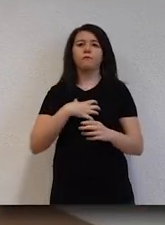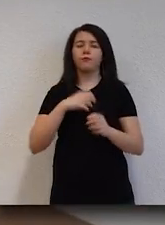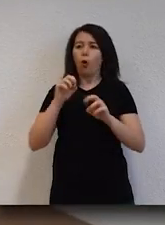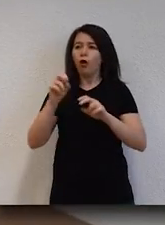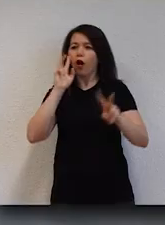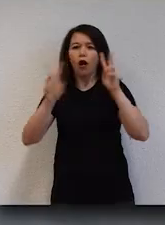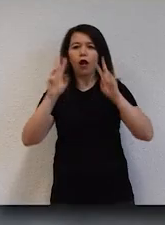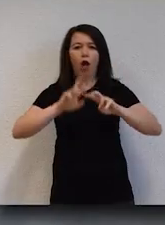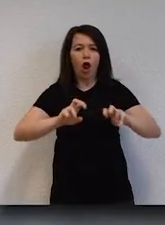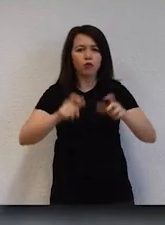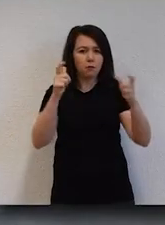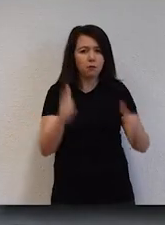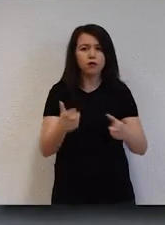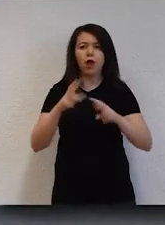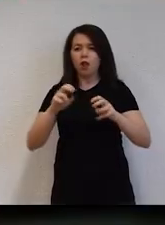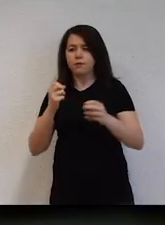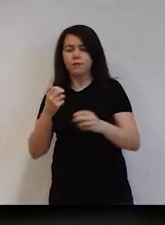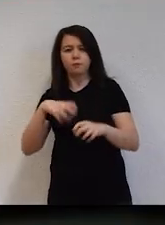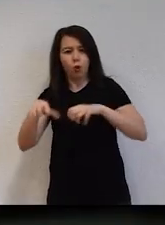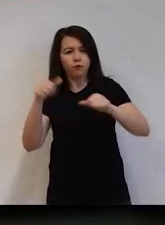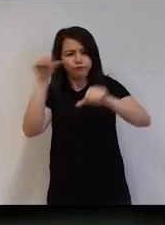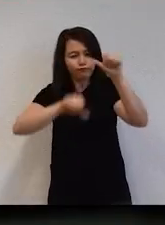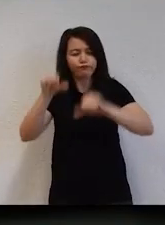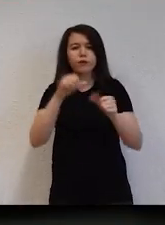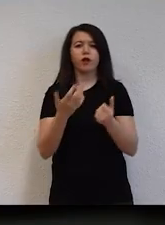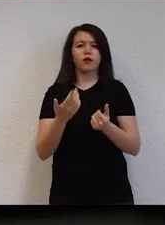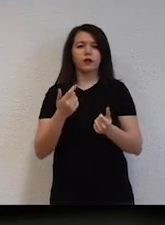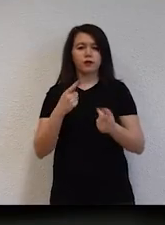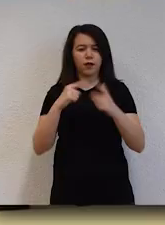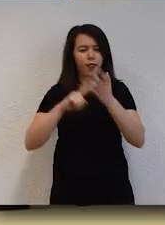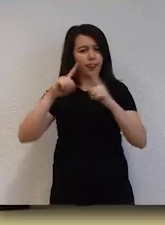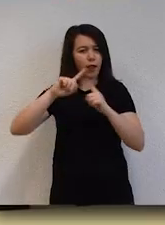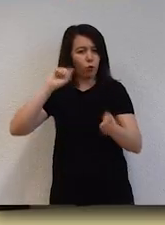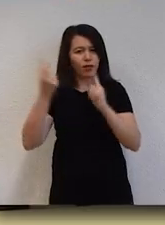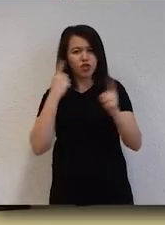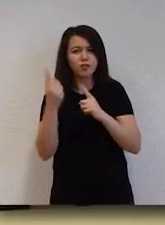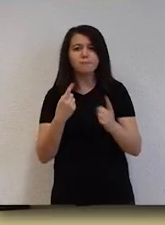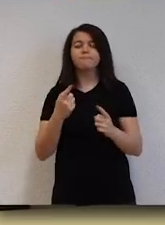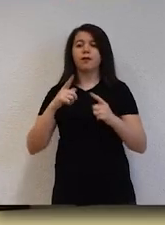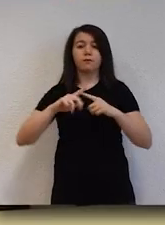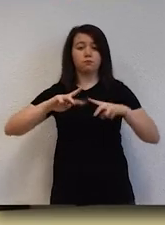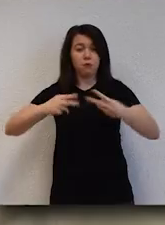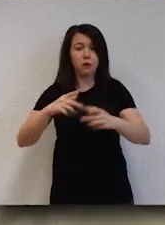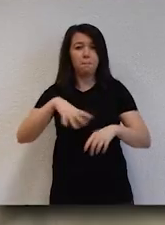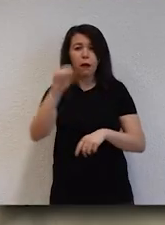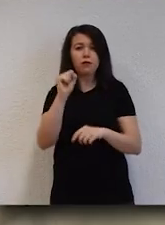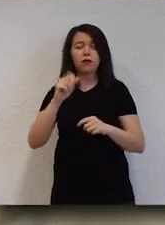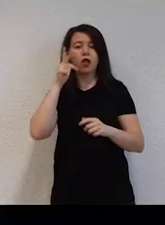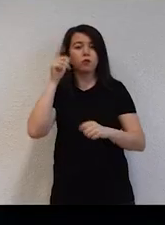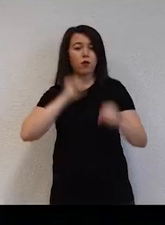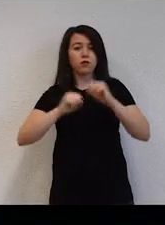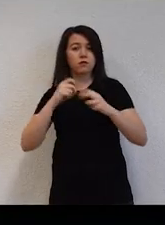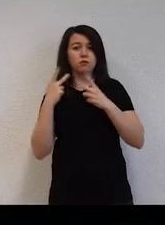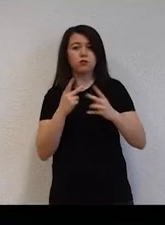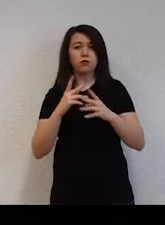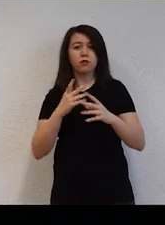sahip olduğu araştırma merkezleri, ileri araştırma laboratuvarları, Teknokenti ve Teknoloji Transfer Merkezi ile